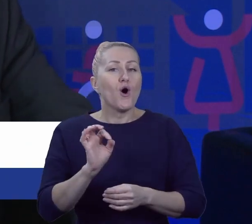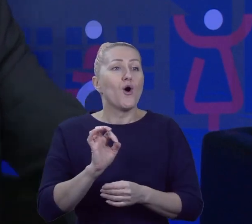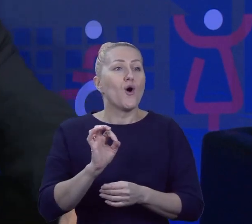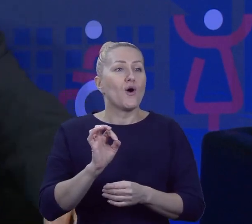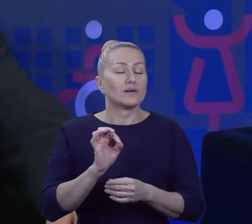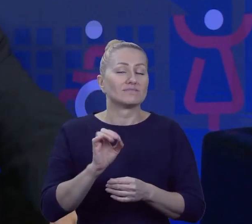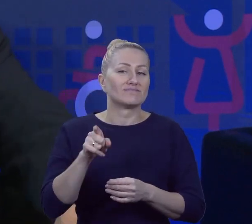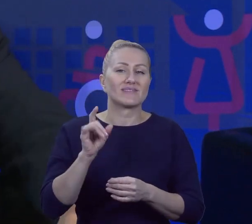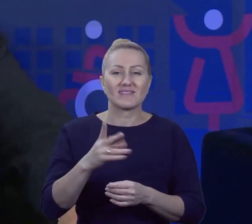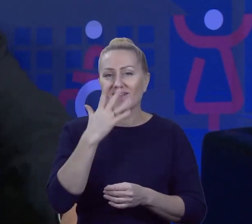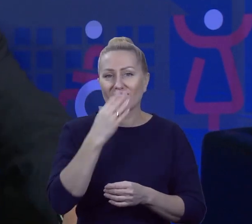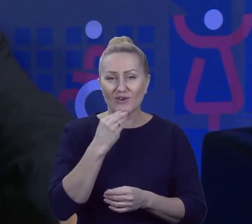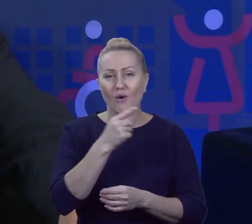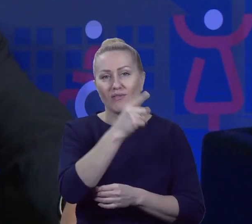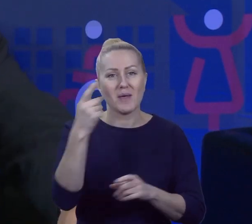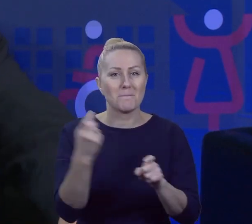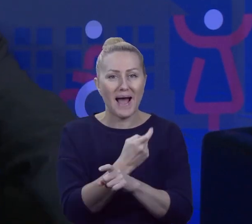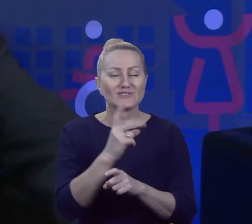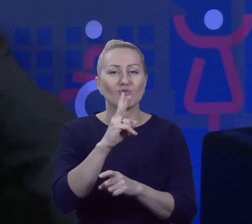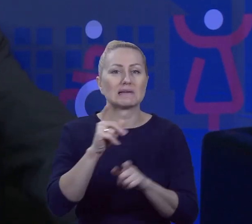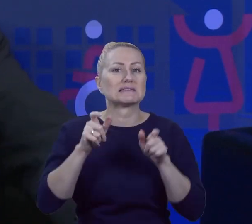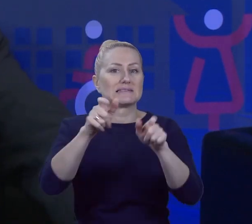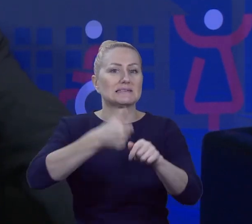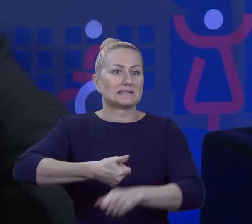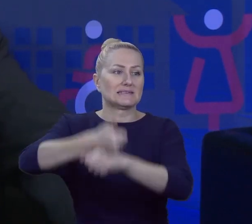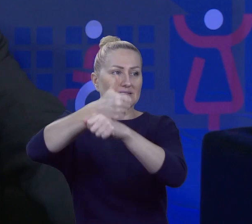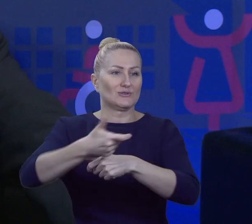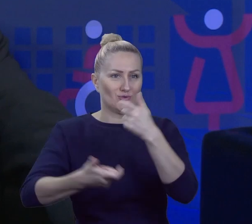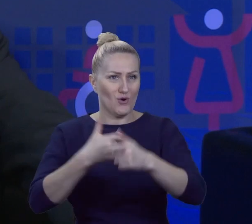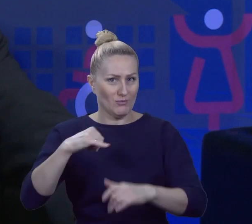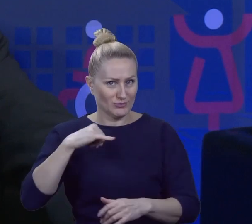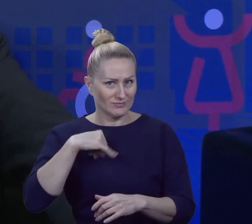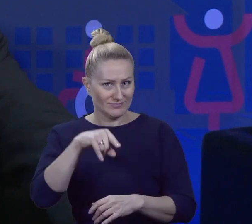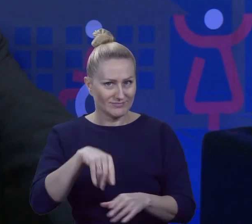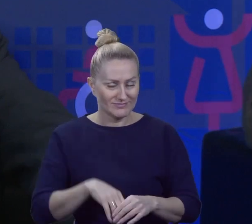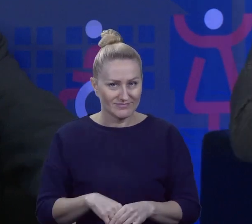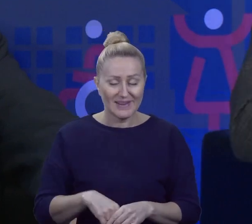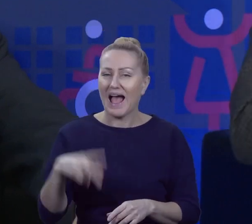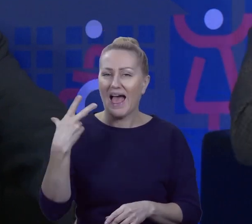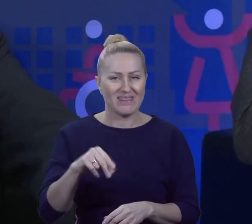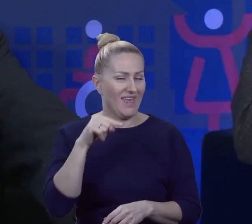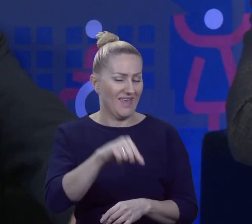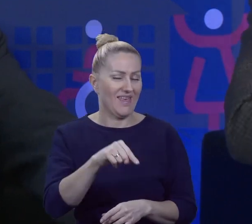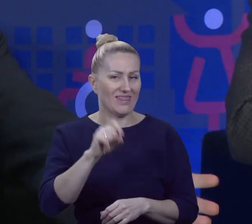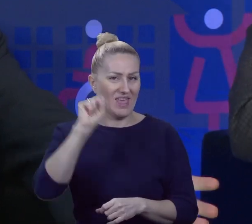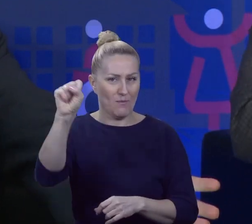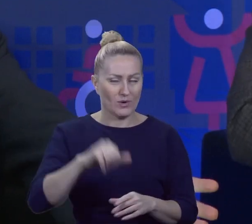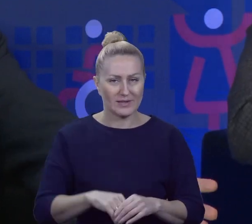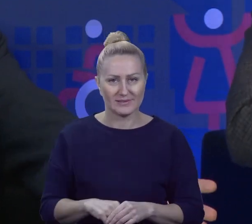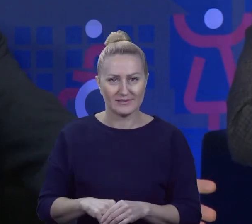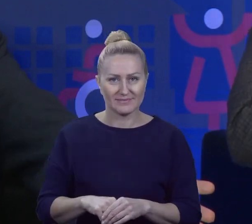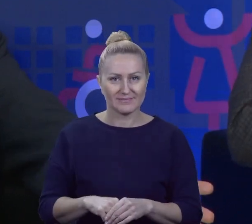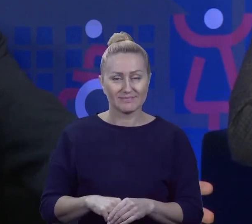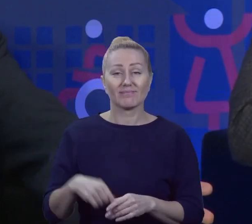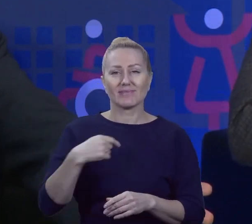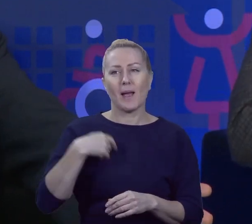wygląda w państwach reżimowych, a nie w demokratycznych. Ja jestem